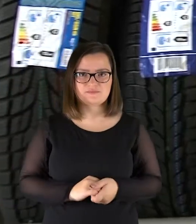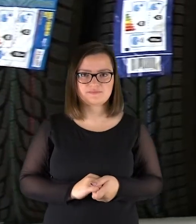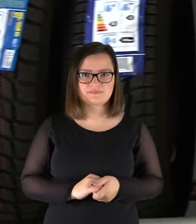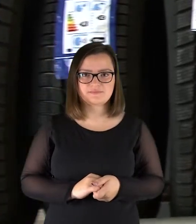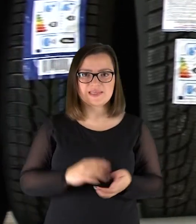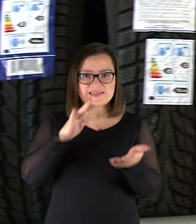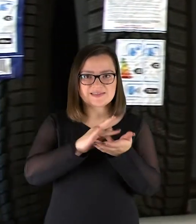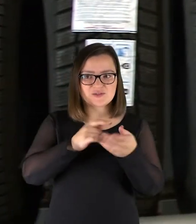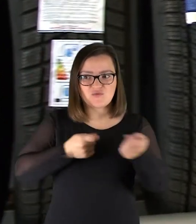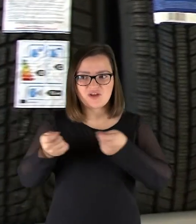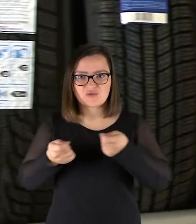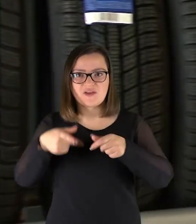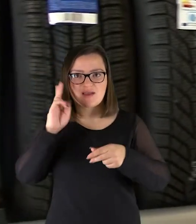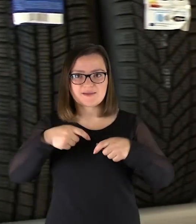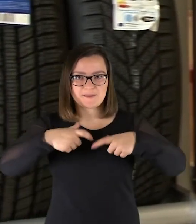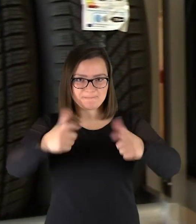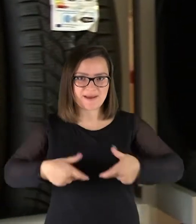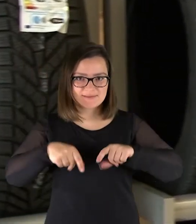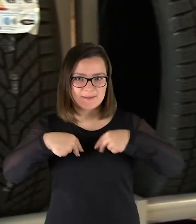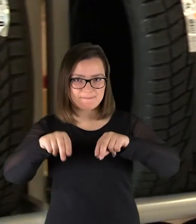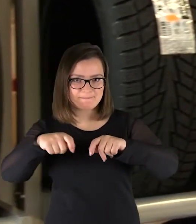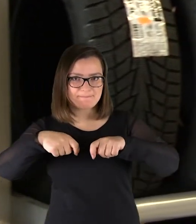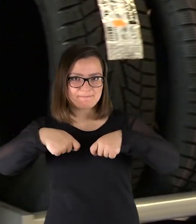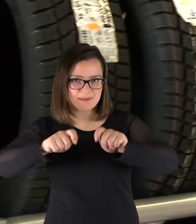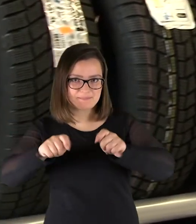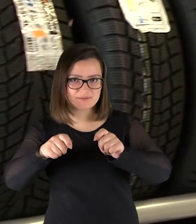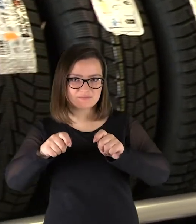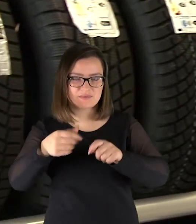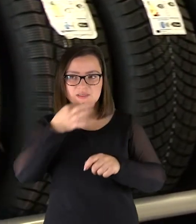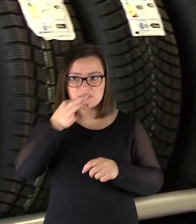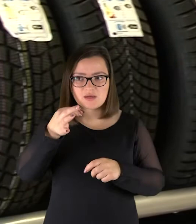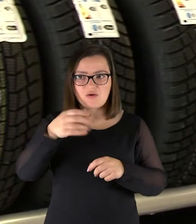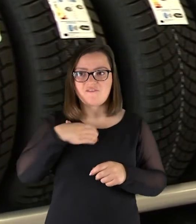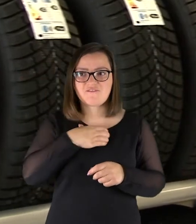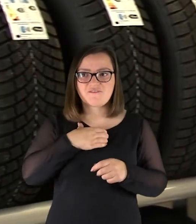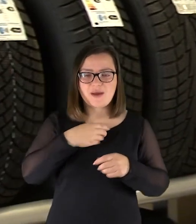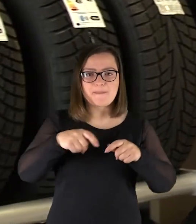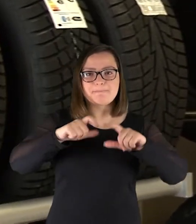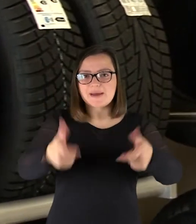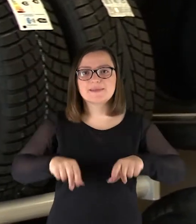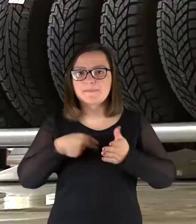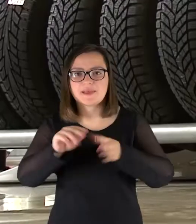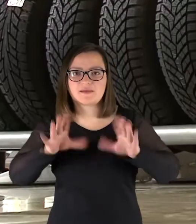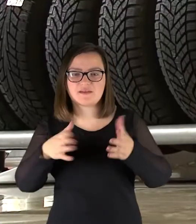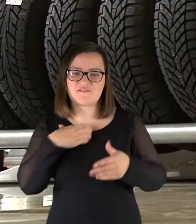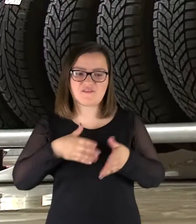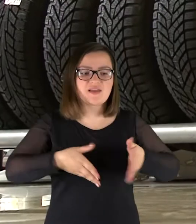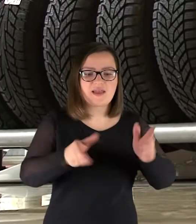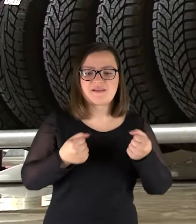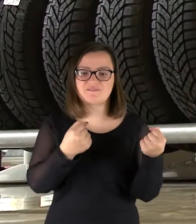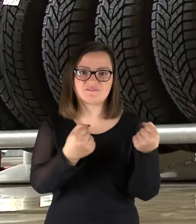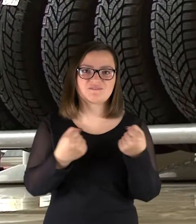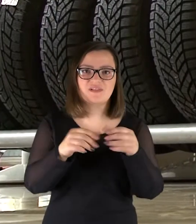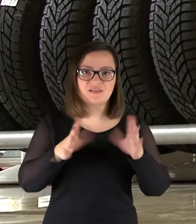Padangomis prekiaujančių centrų vadovai tikina, kad klientai padangas renkasi pagal tai, kokiais keliais važinėja dažniausiai. Pastaraisiais